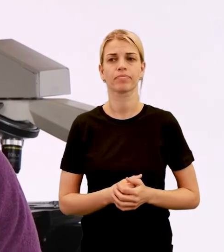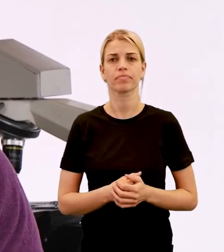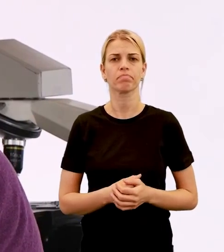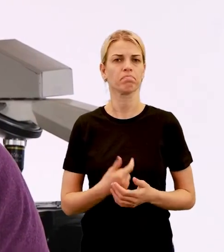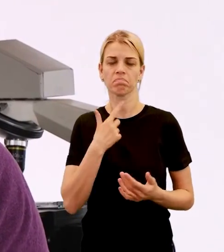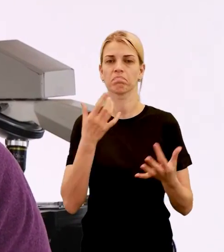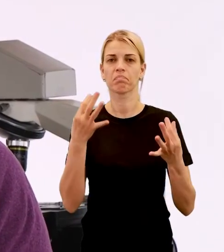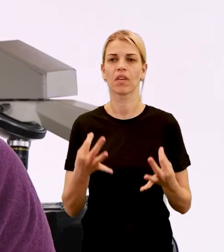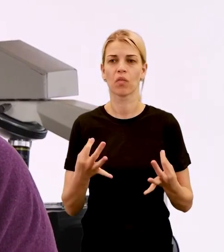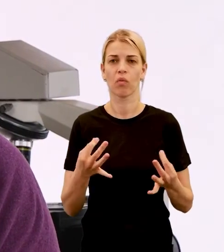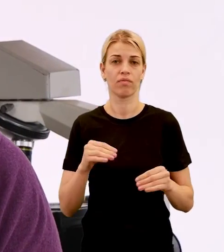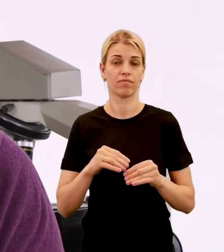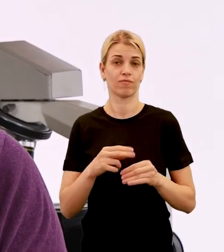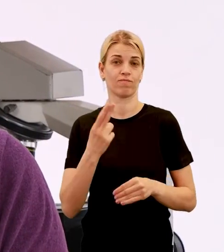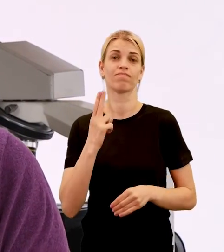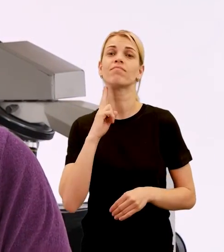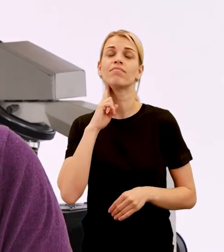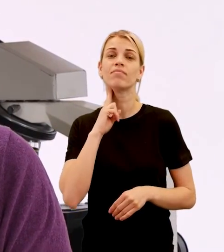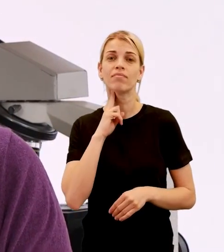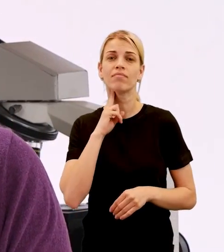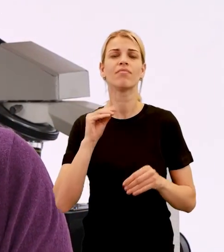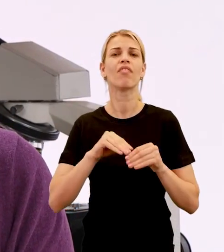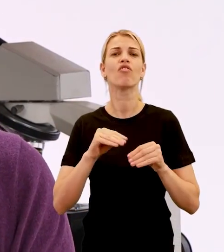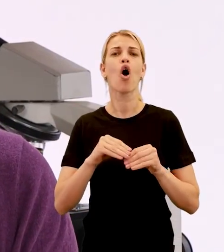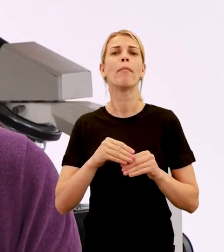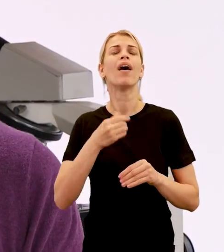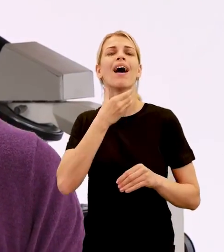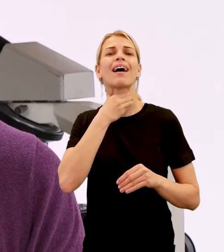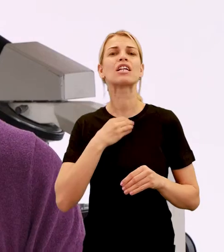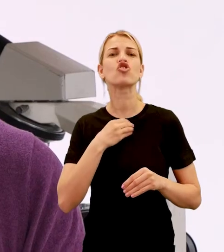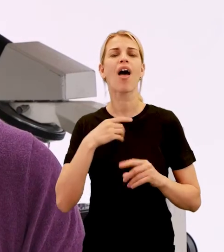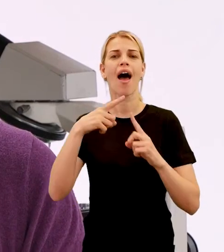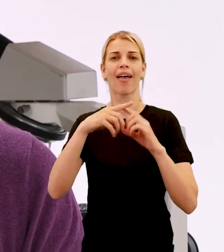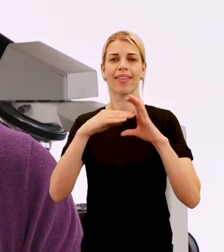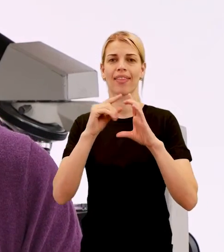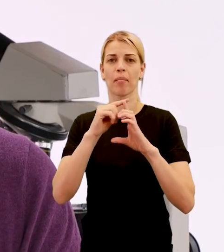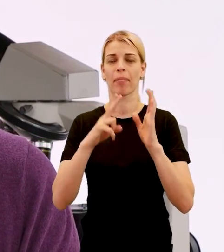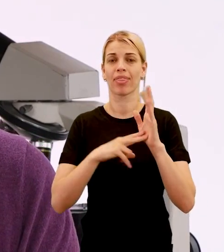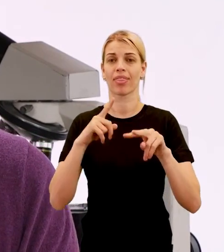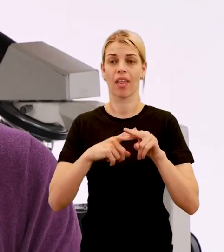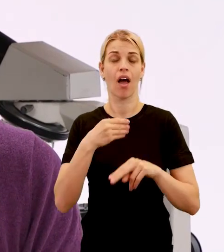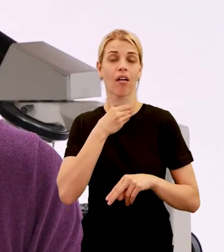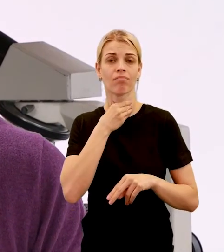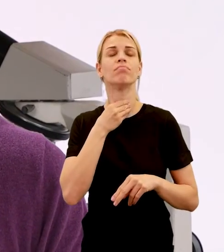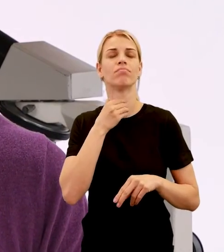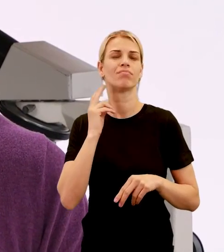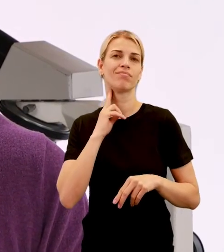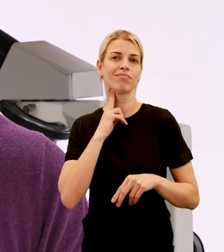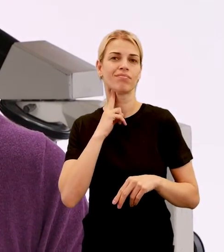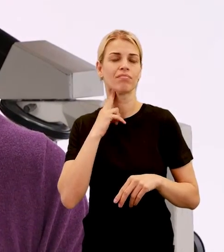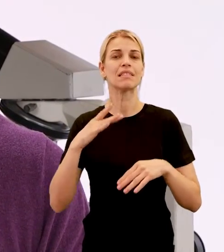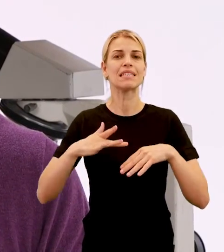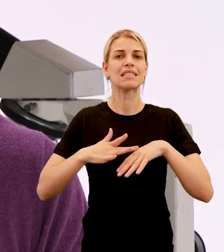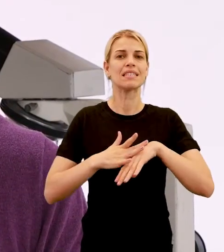priložiť prsty na krčnú tepnu, kde budete počuť alebo cítiť srdcové ozvy. A to bude aj